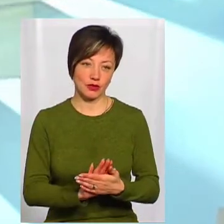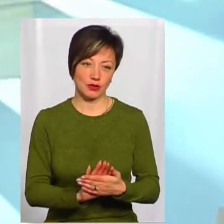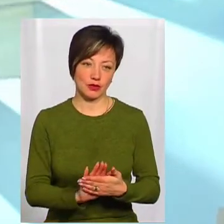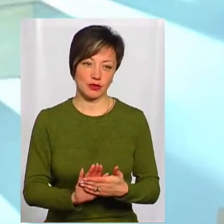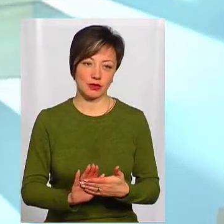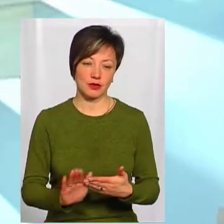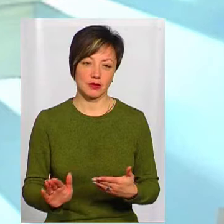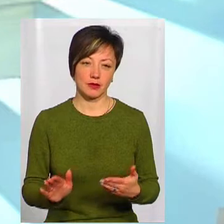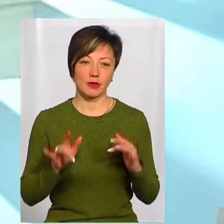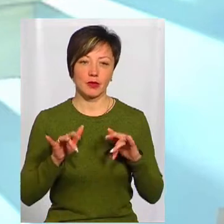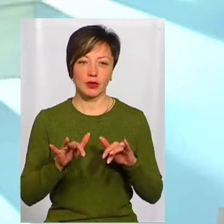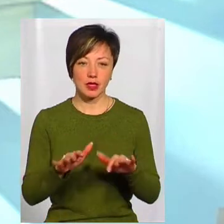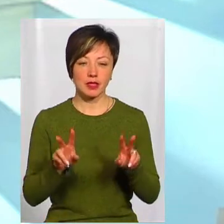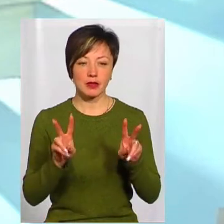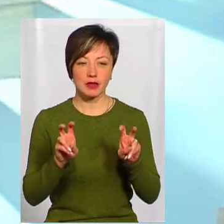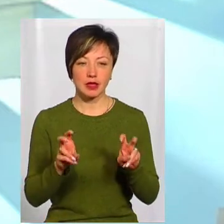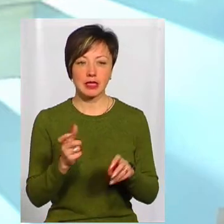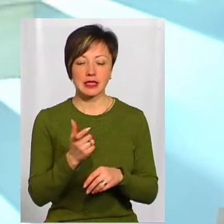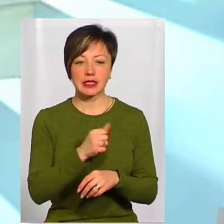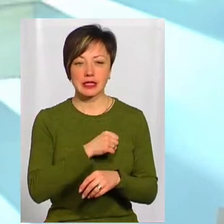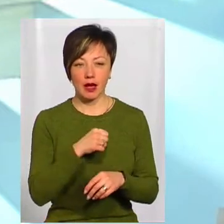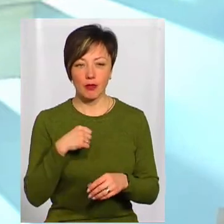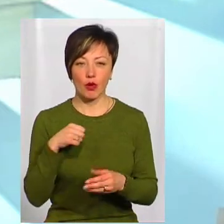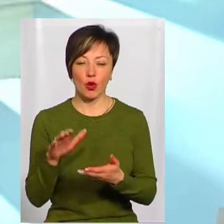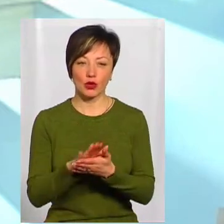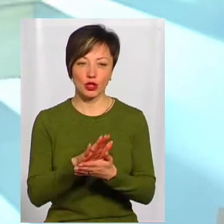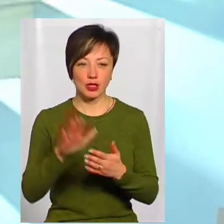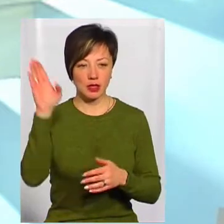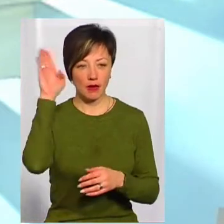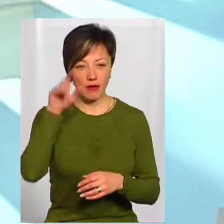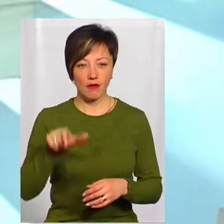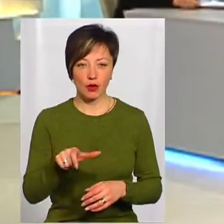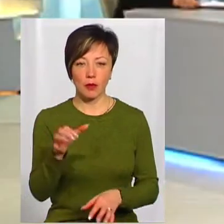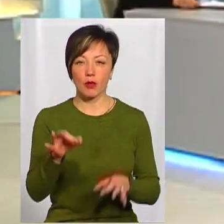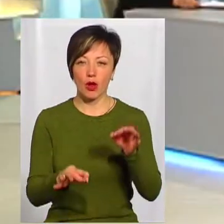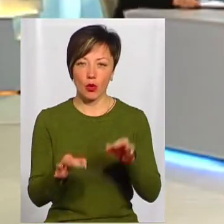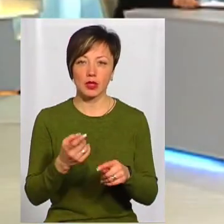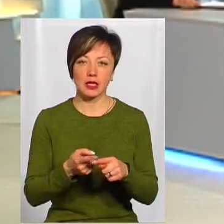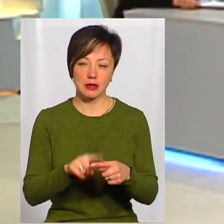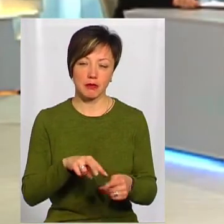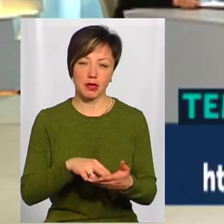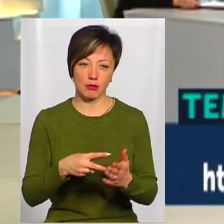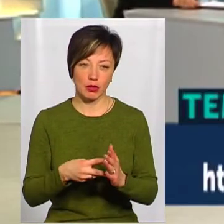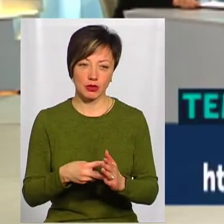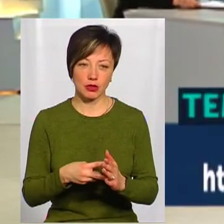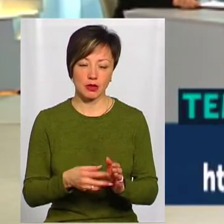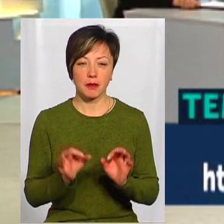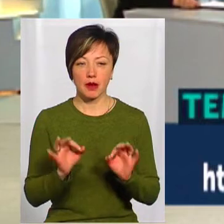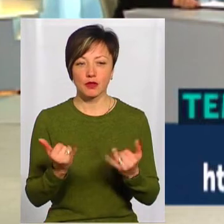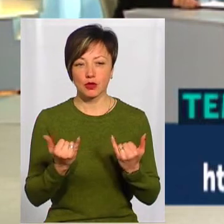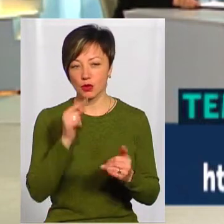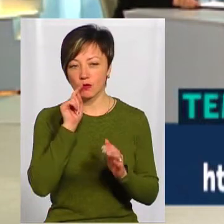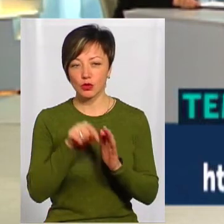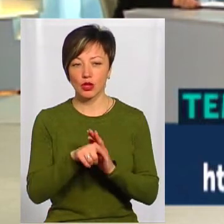Йде, цей процес називається самоочищення водоймів, природа це передбачила. Правда, сьогодні